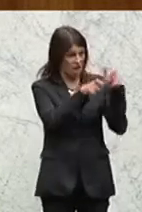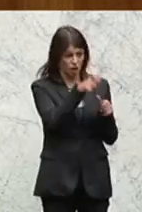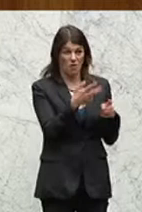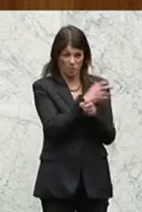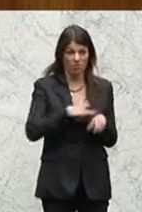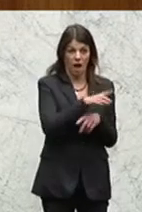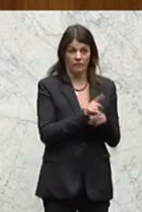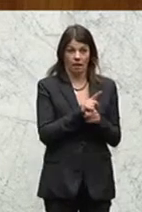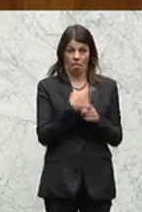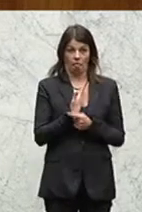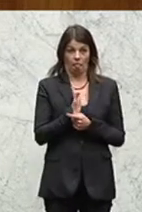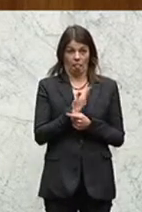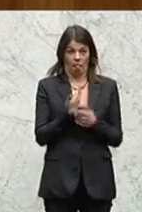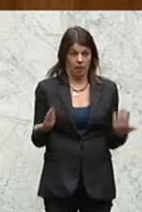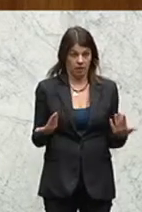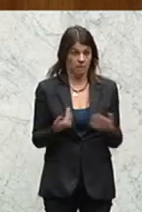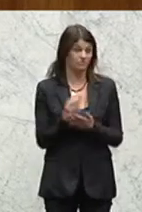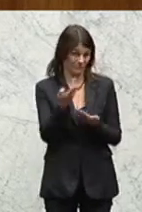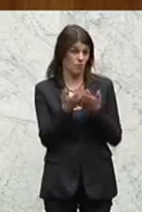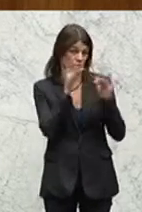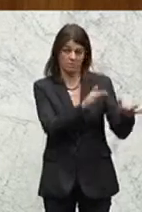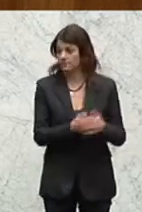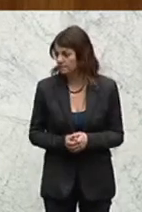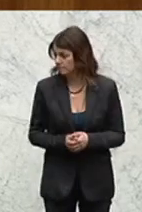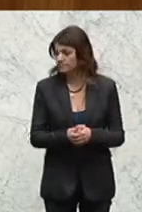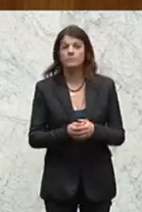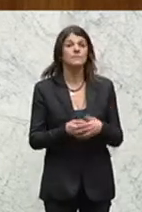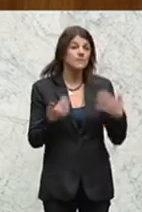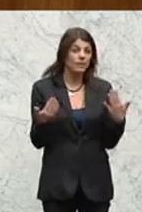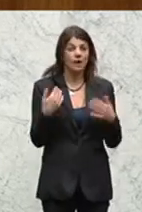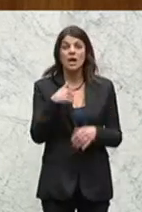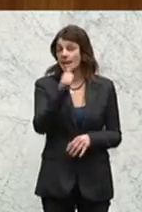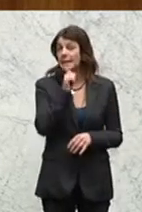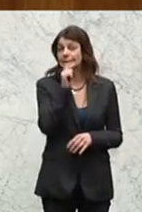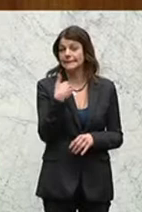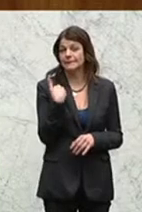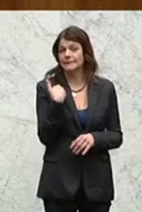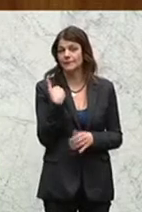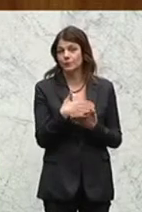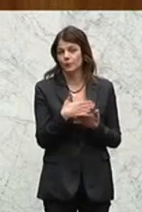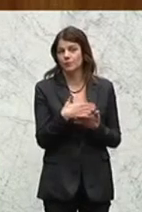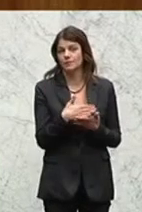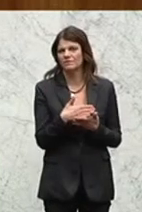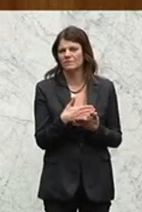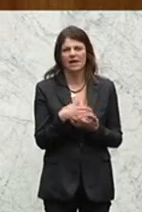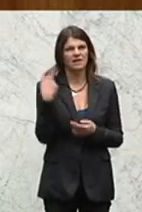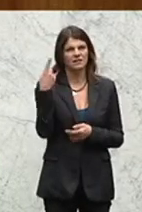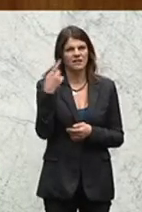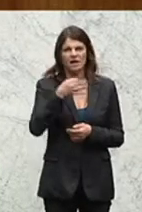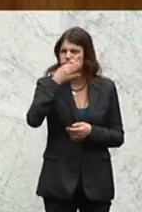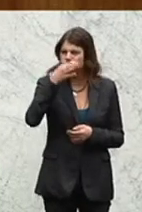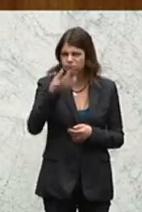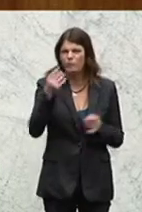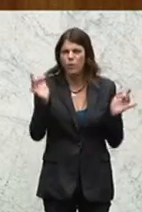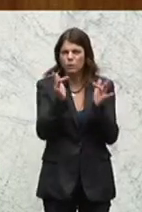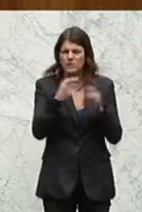verunsichern. Ich habe das seit gestern, alles was diese Wortmeldungen der